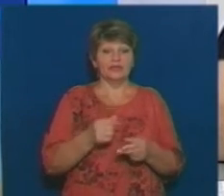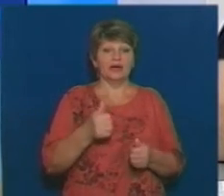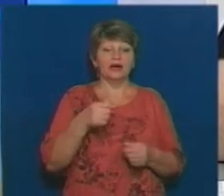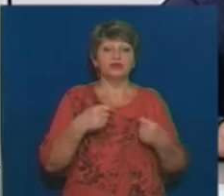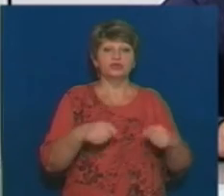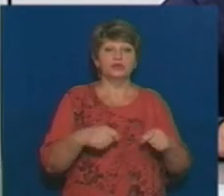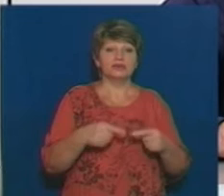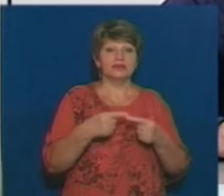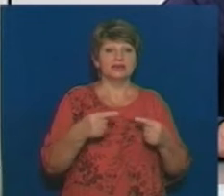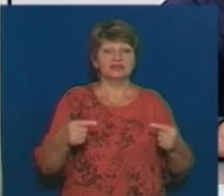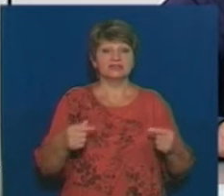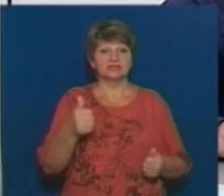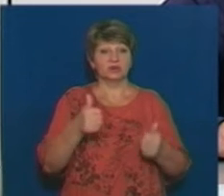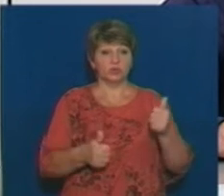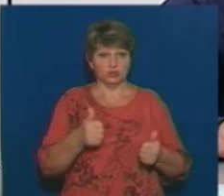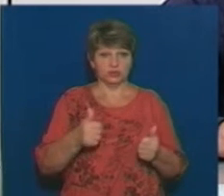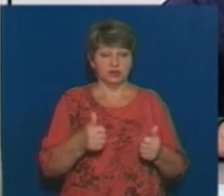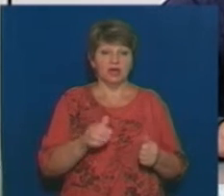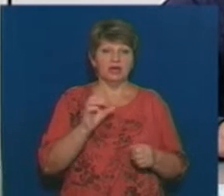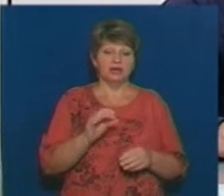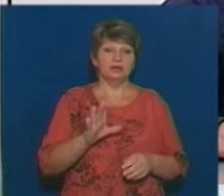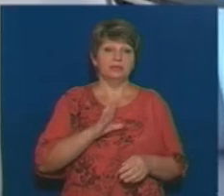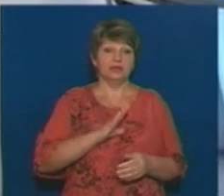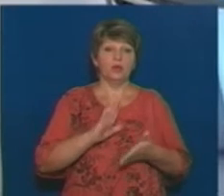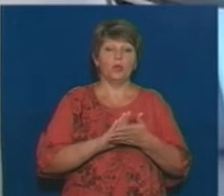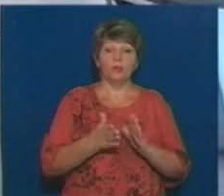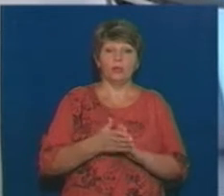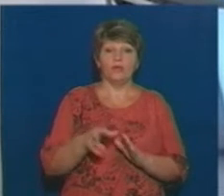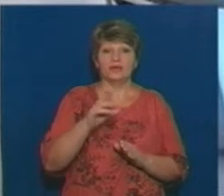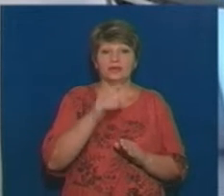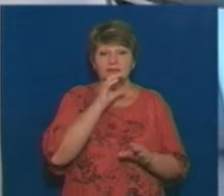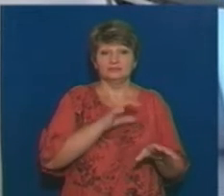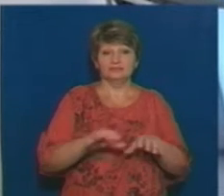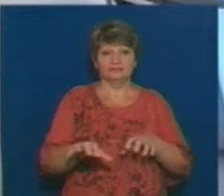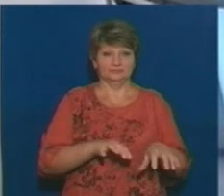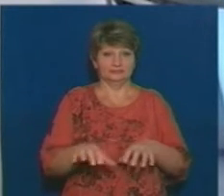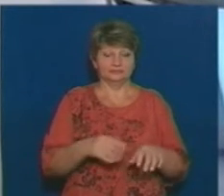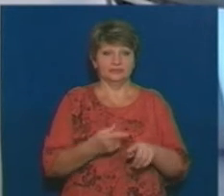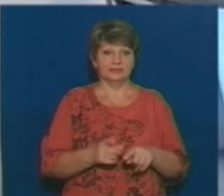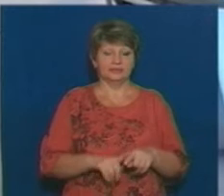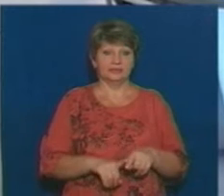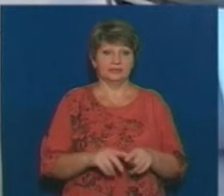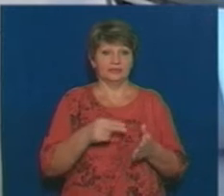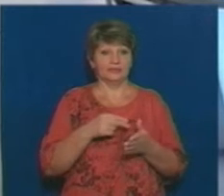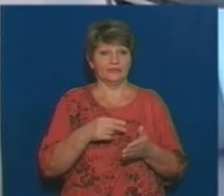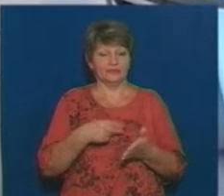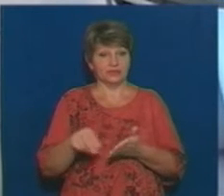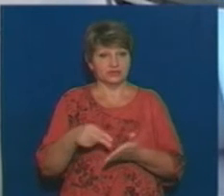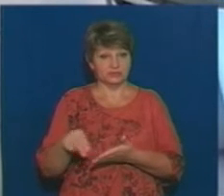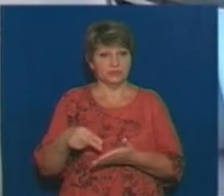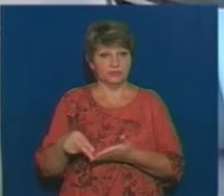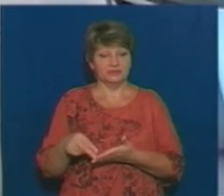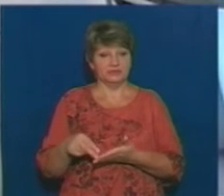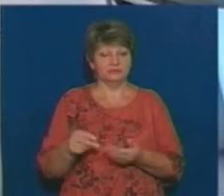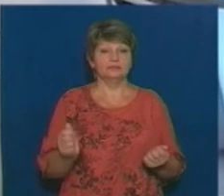учасників і, фактично, створювалися певні умови для монополізації цього ринку. Це щодо